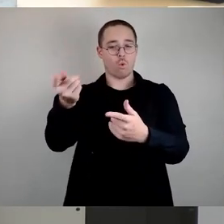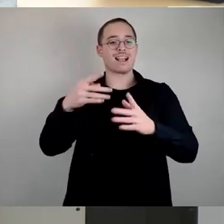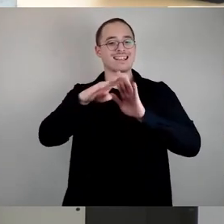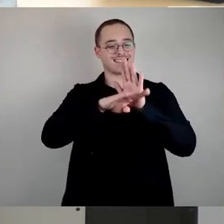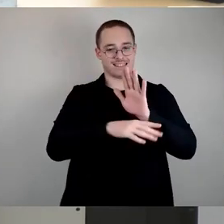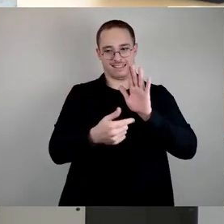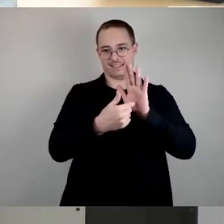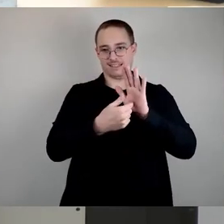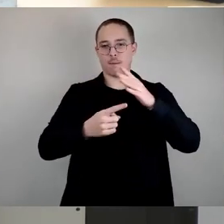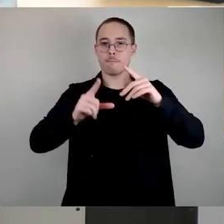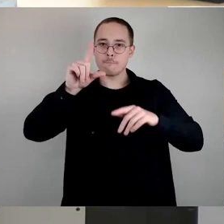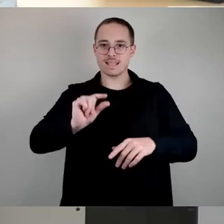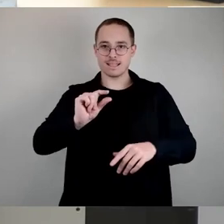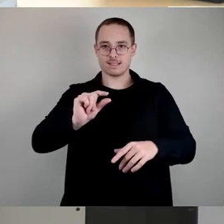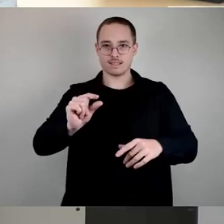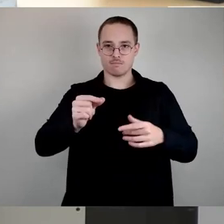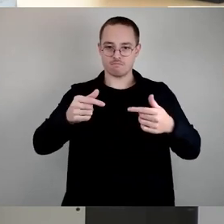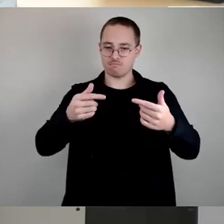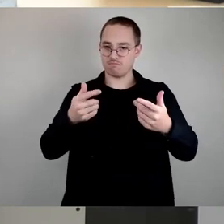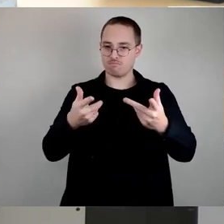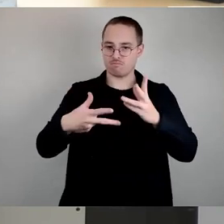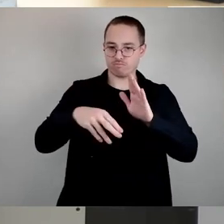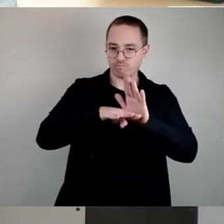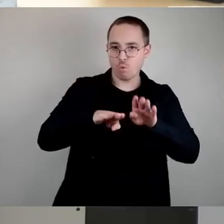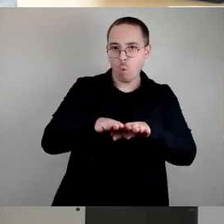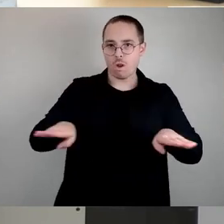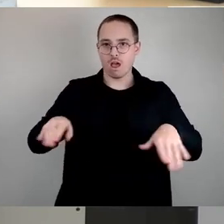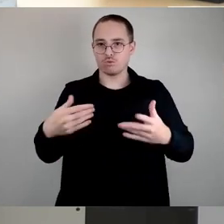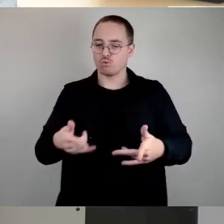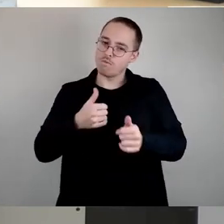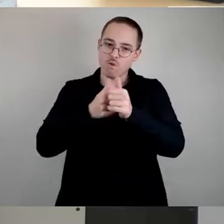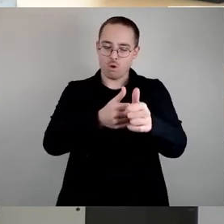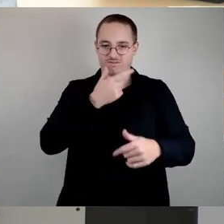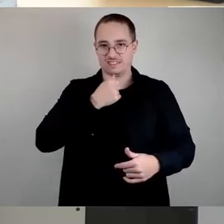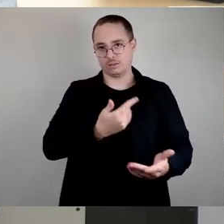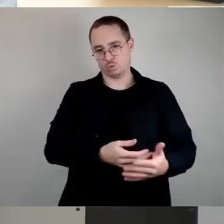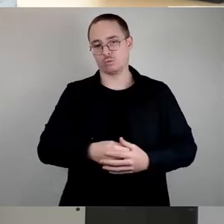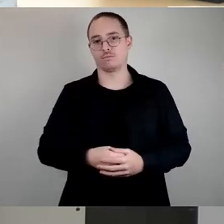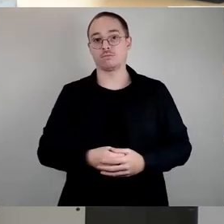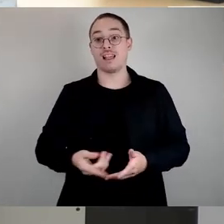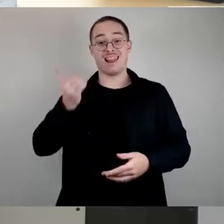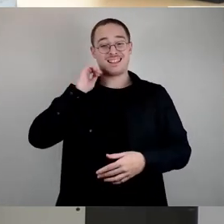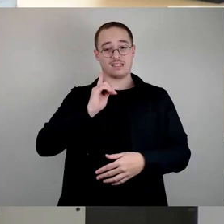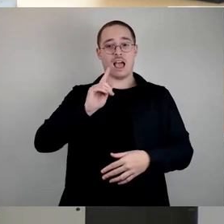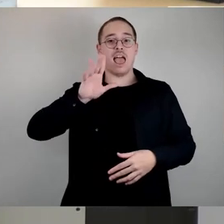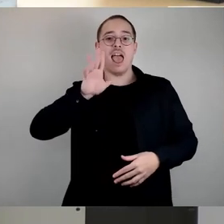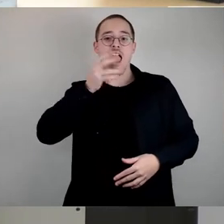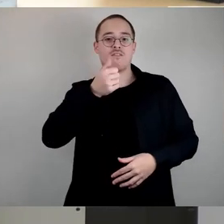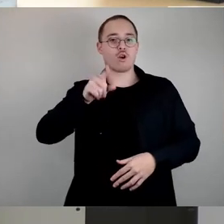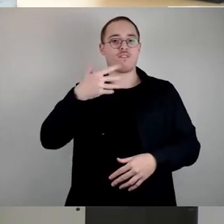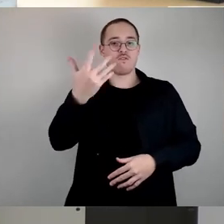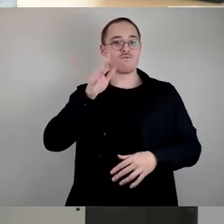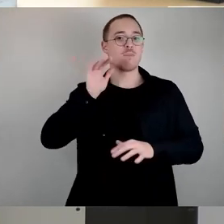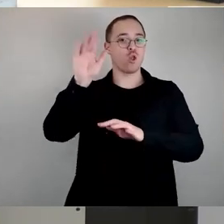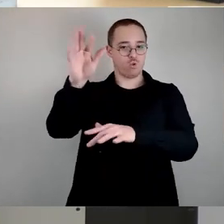Das kostete der Stadt alleine letztes Jahr 11,5 Millionen und dieses Jahr 12,5 Millionen und